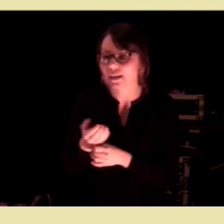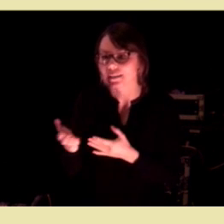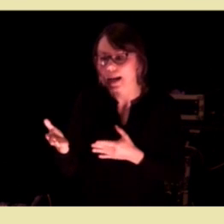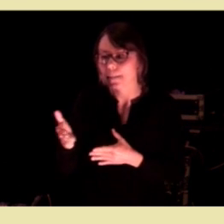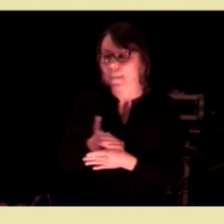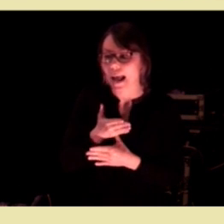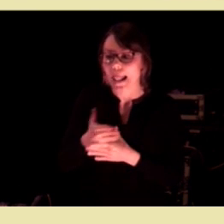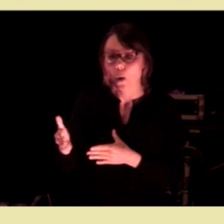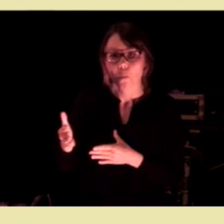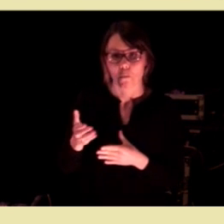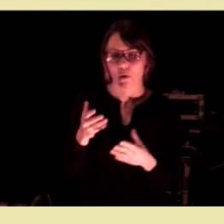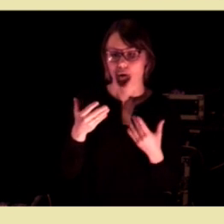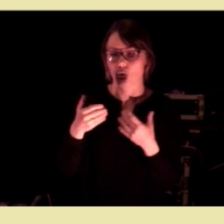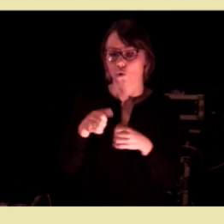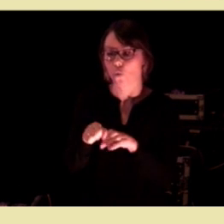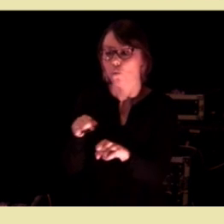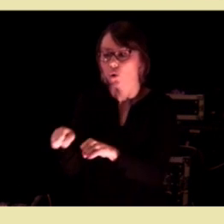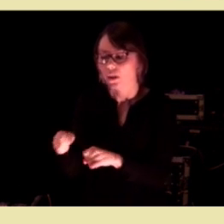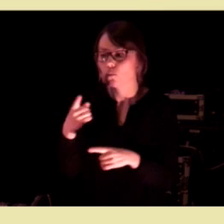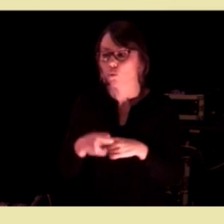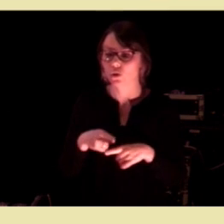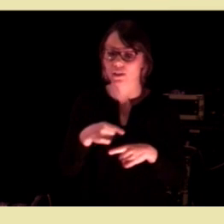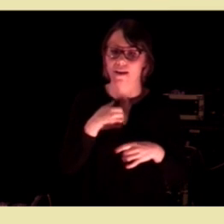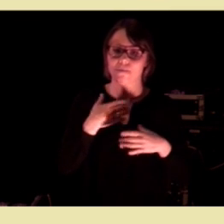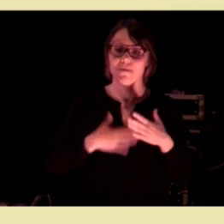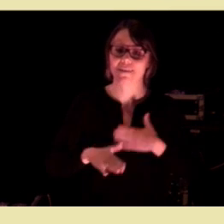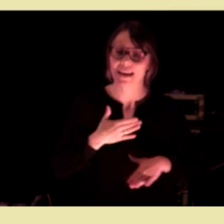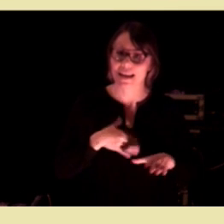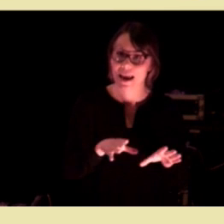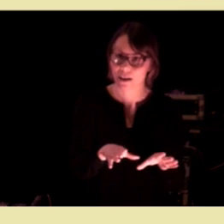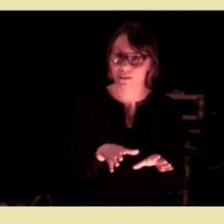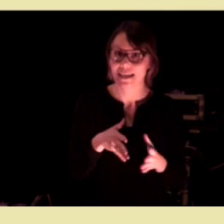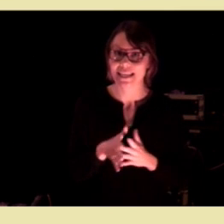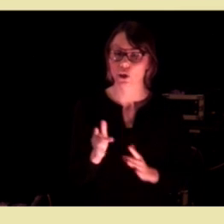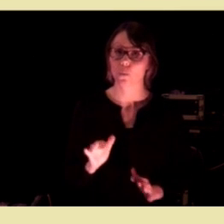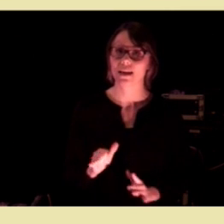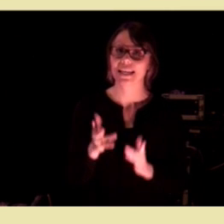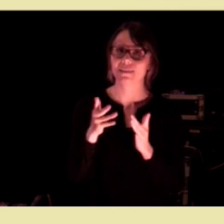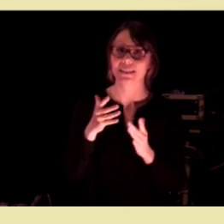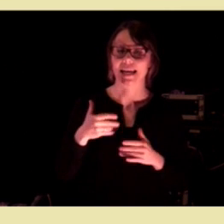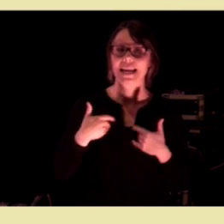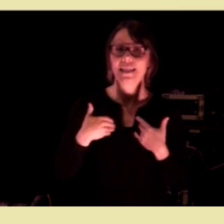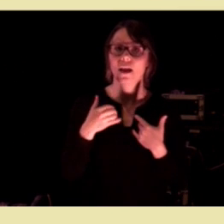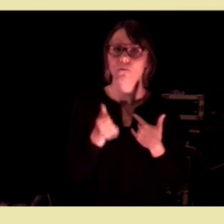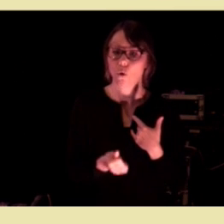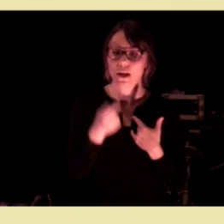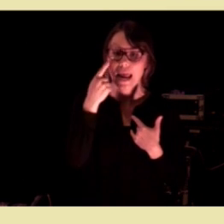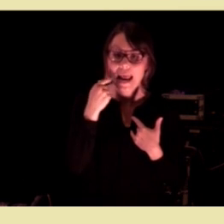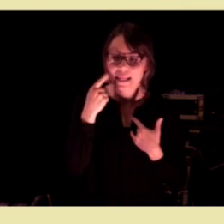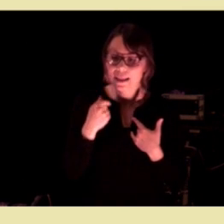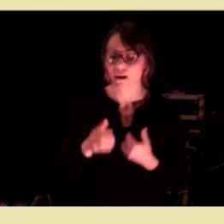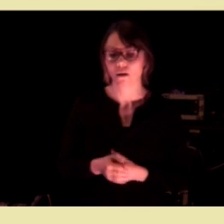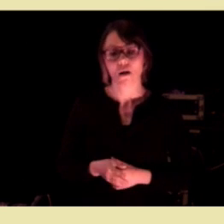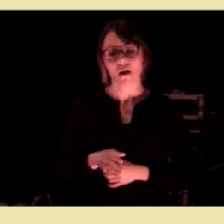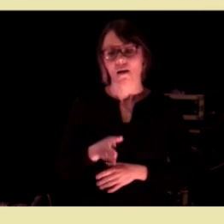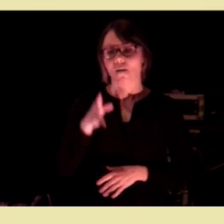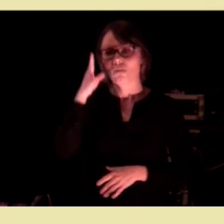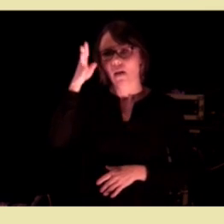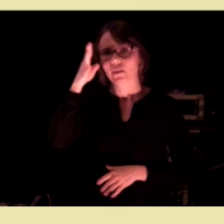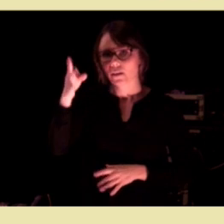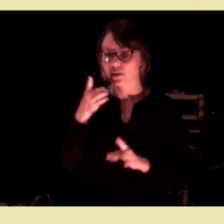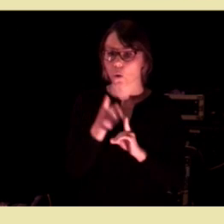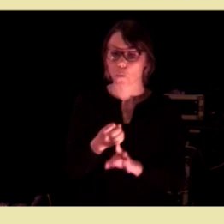mellom kommunen og frivillige, blant annet gjennom livsglede for eldre. Det er fantastisk å